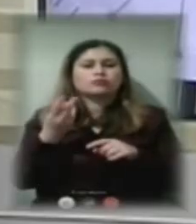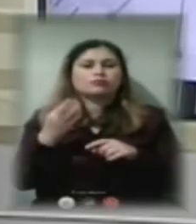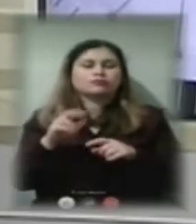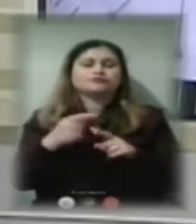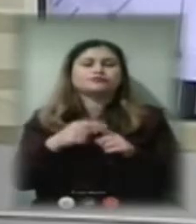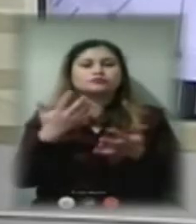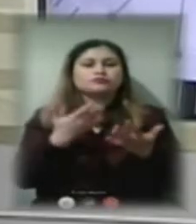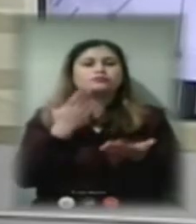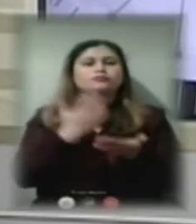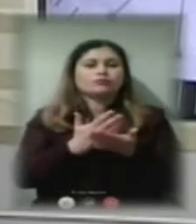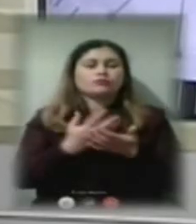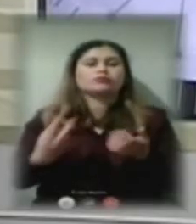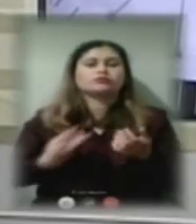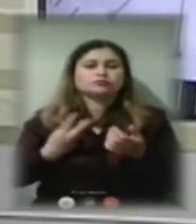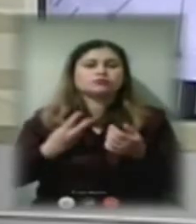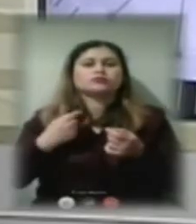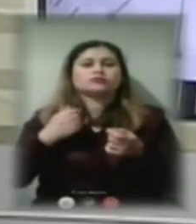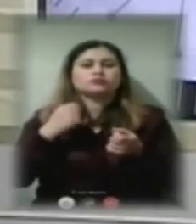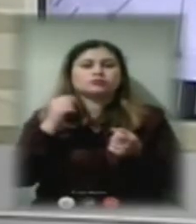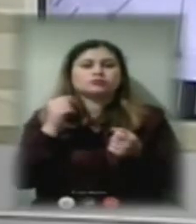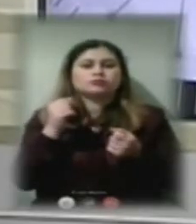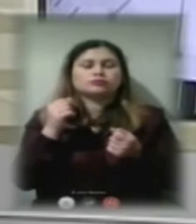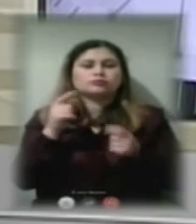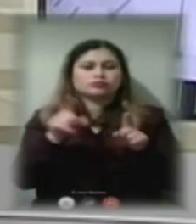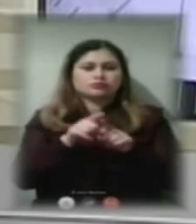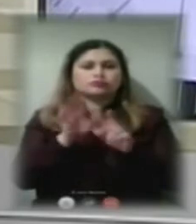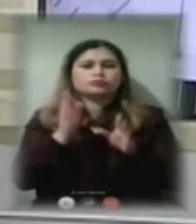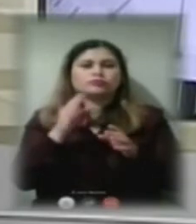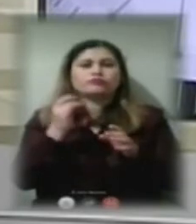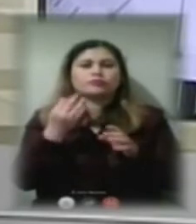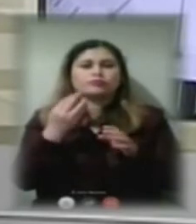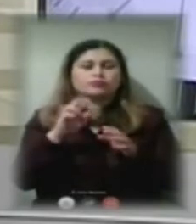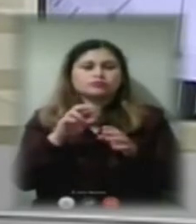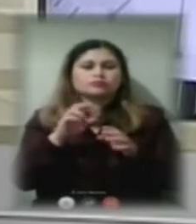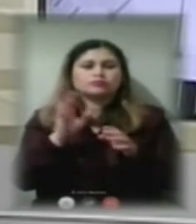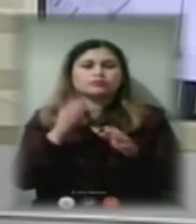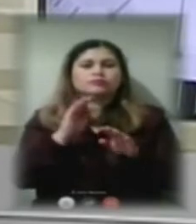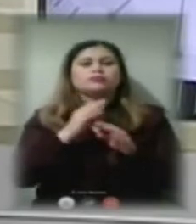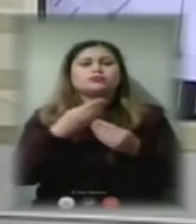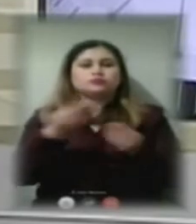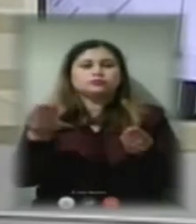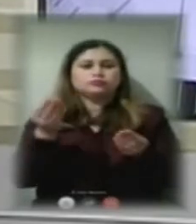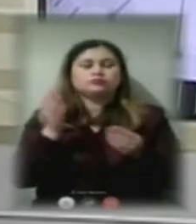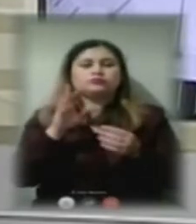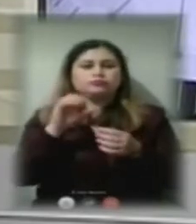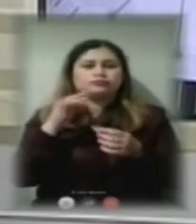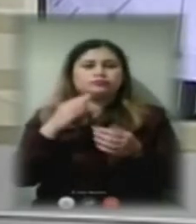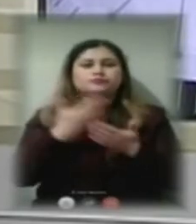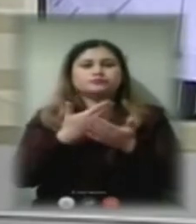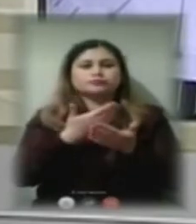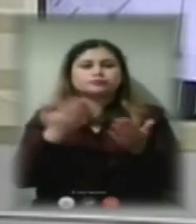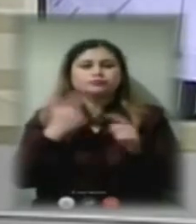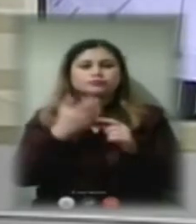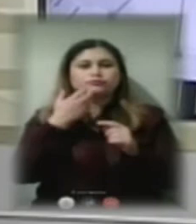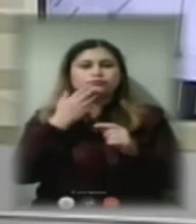бажання, то ми також цю інформацію розмістимо на сайті Департаменту житлового комунального господарства.